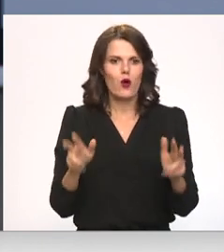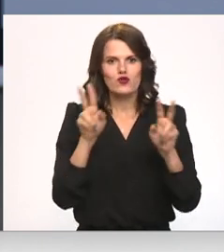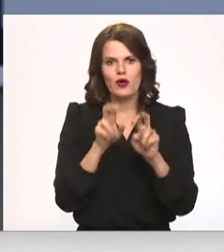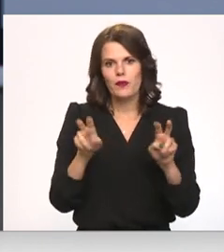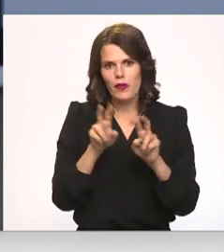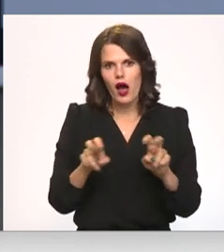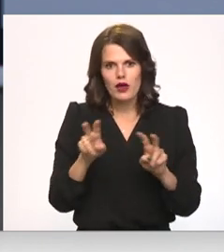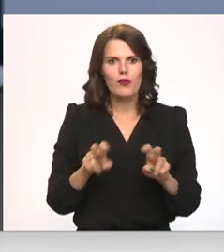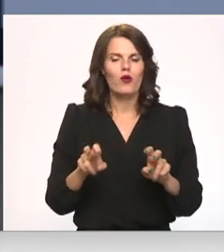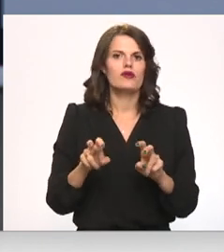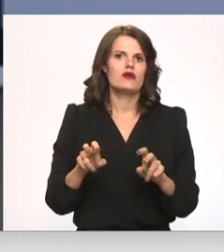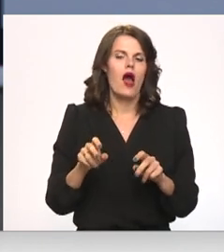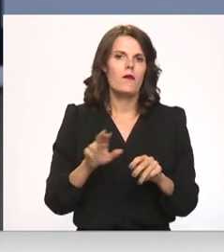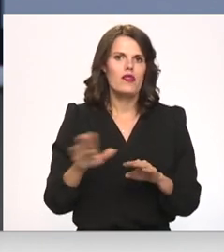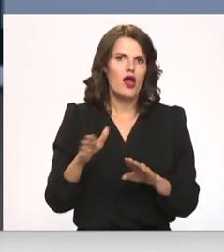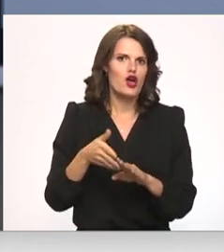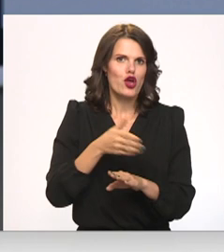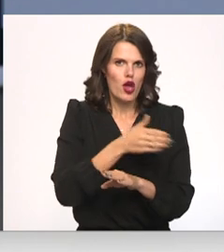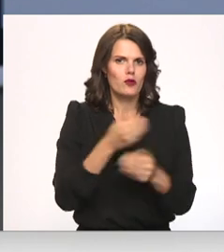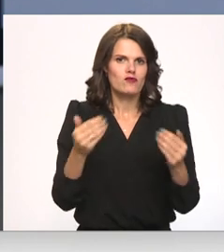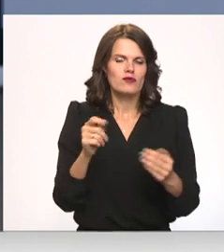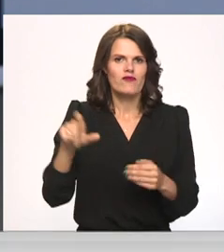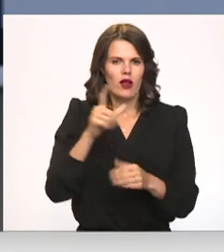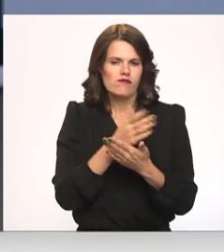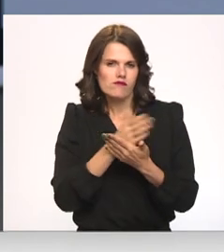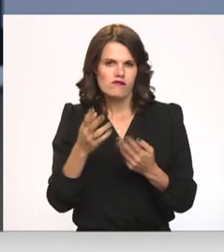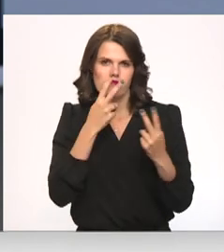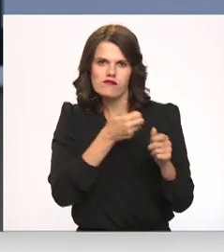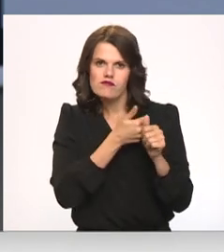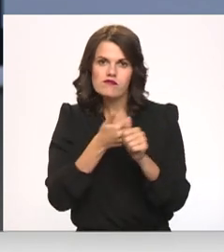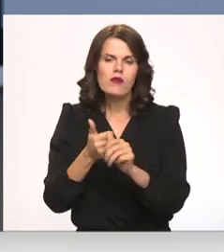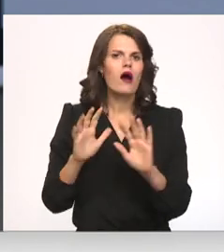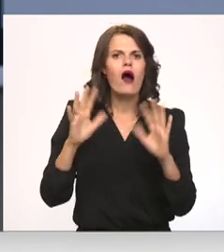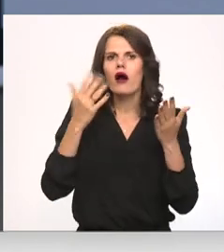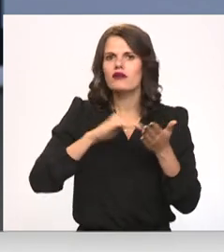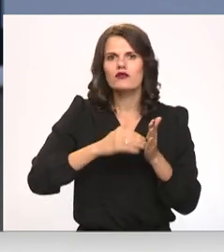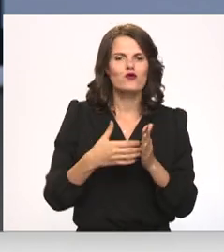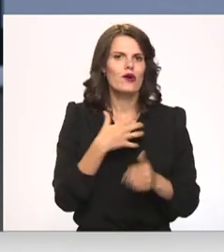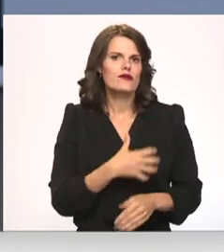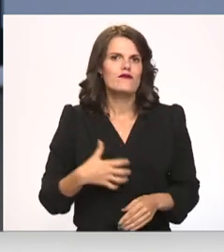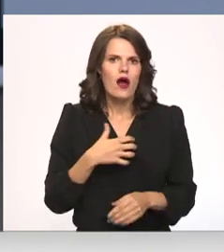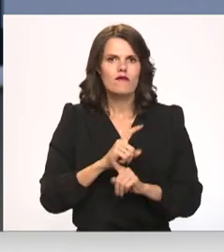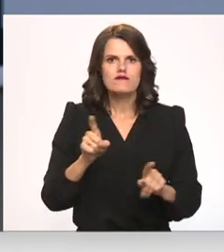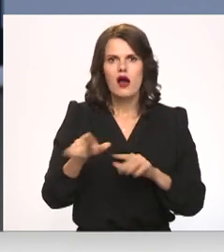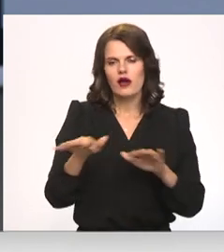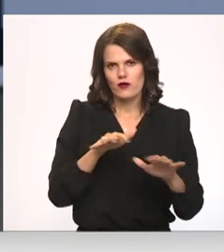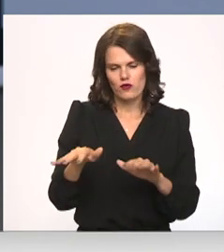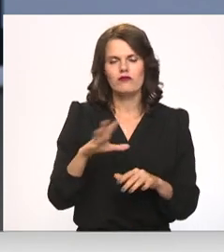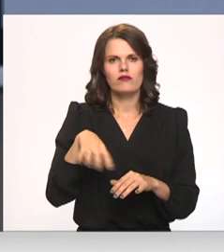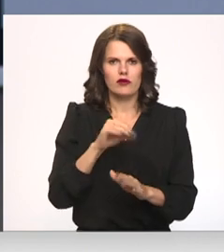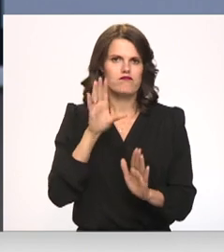jebkuru iepriekšējo reizi. Un, protams, tikko būs kaut kāda situācija, kur nepieciešams rīkoties, tad arī